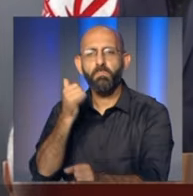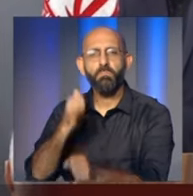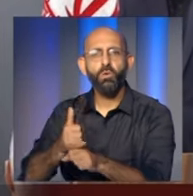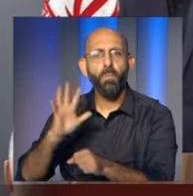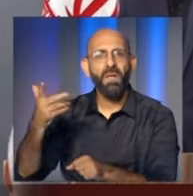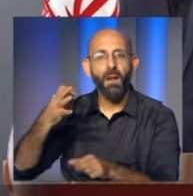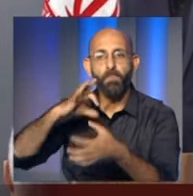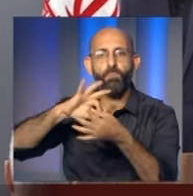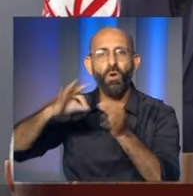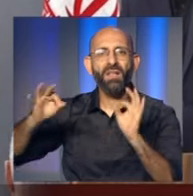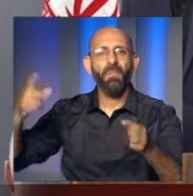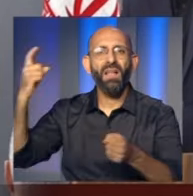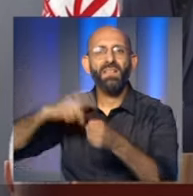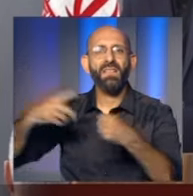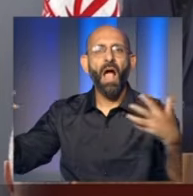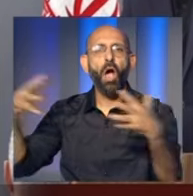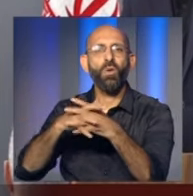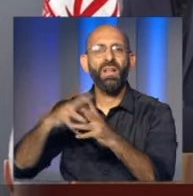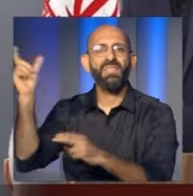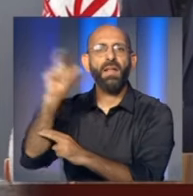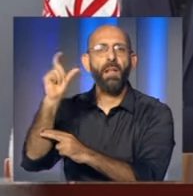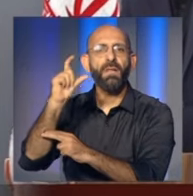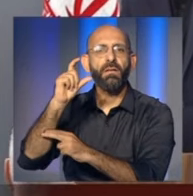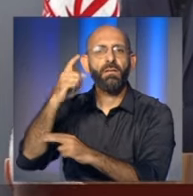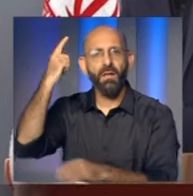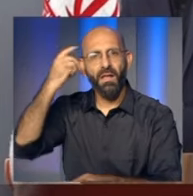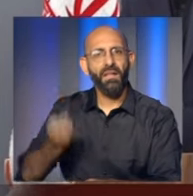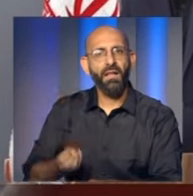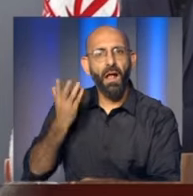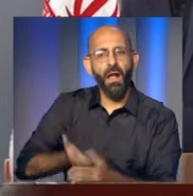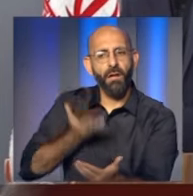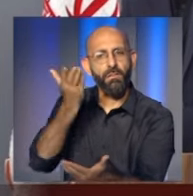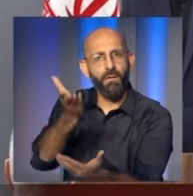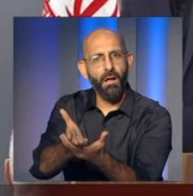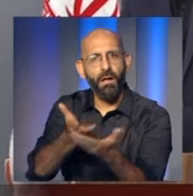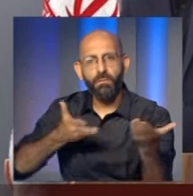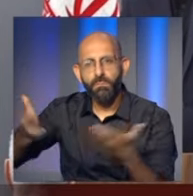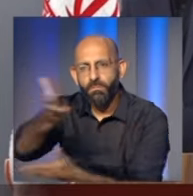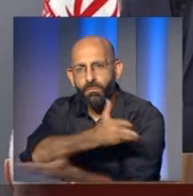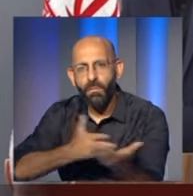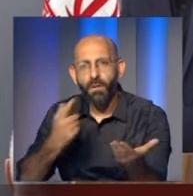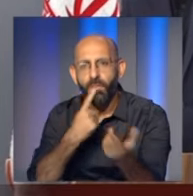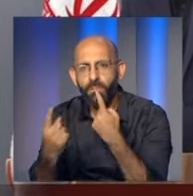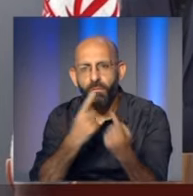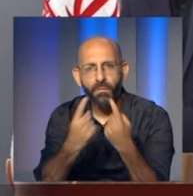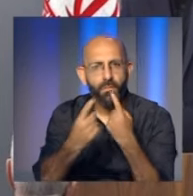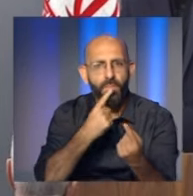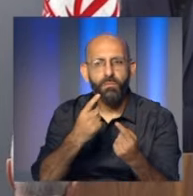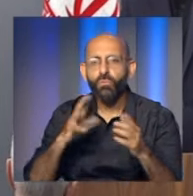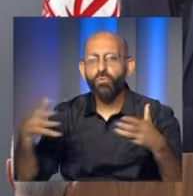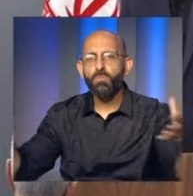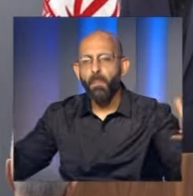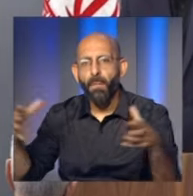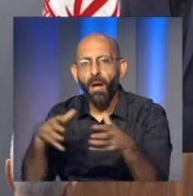تتمثل في عقد اجتماع طارئ لوزراء خارجية الدول الأعضاء في منظمة التعاون الإسلامي